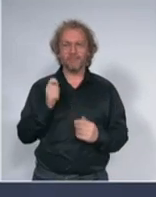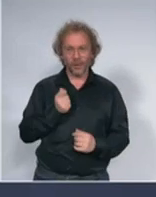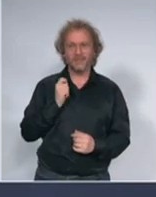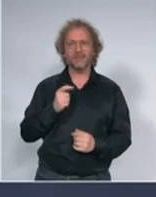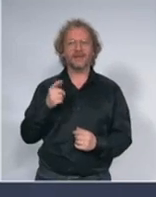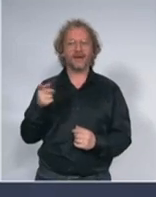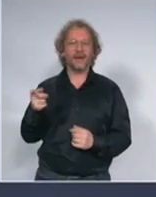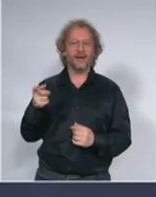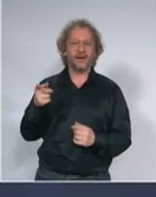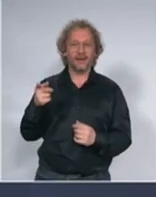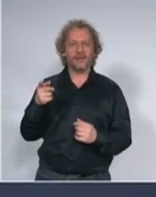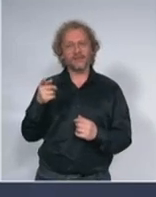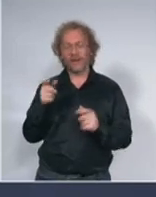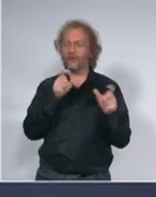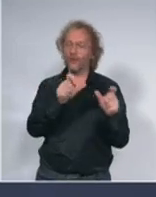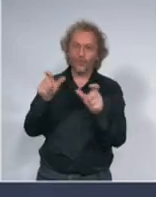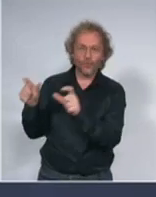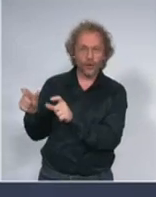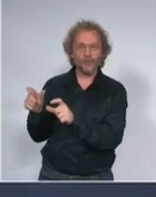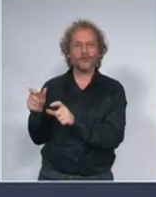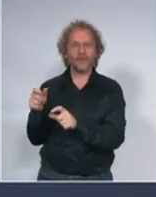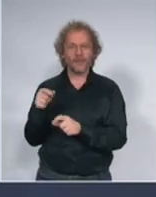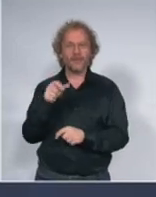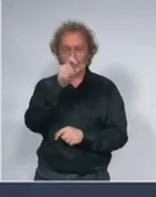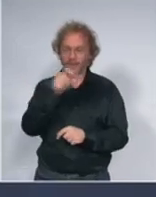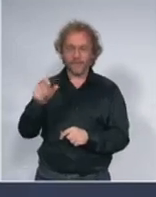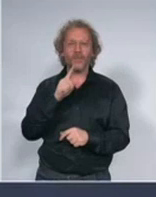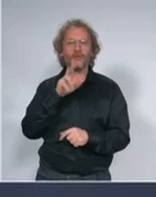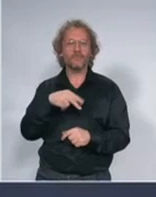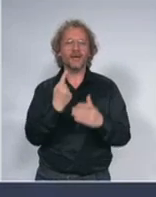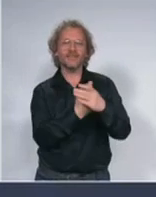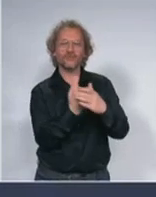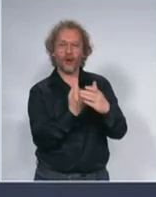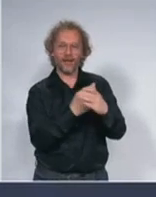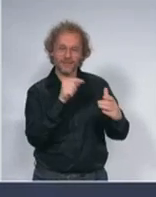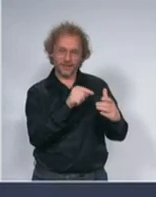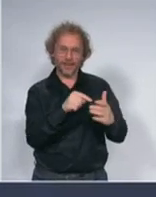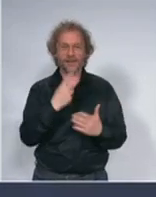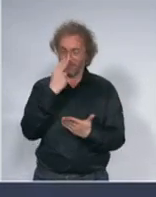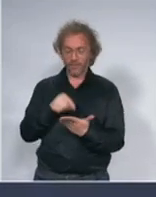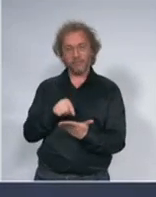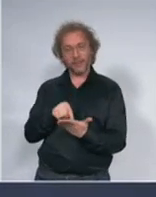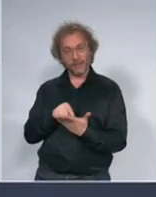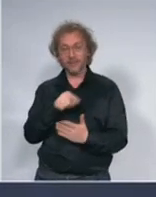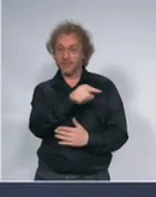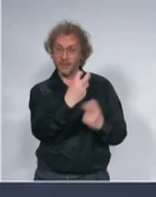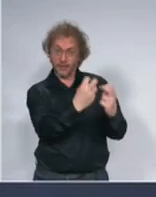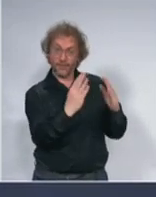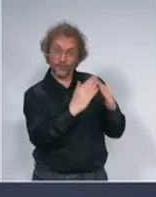način iskontrolišu da se samoizolacija zaista i poštuje a od sutra u jutru